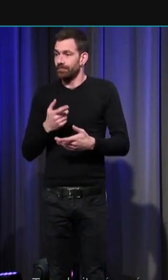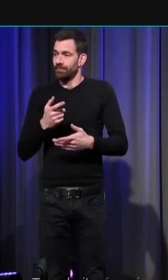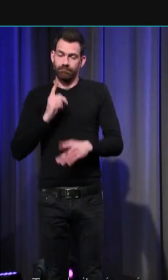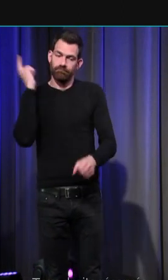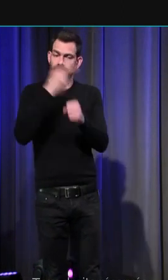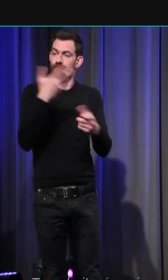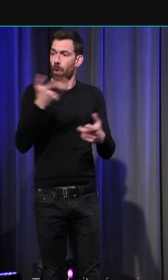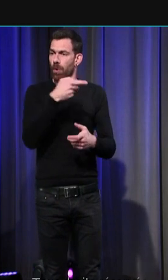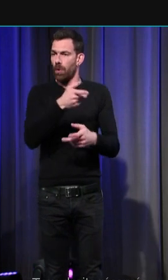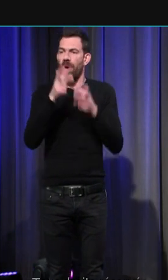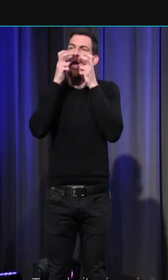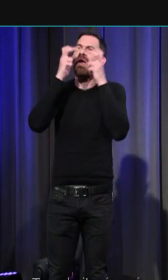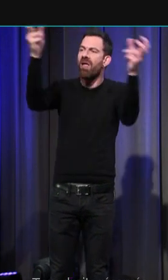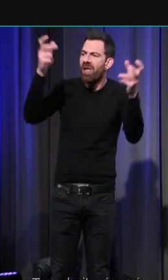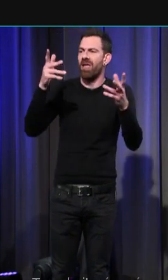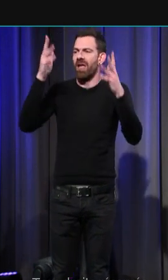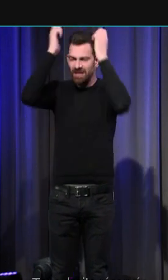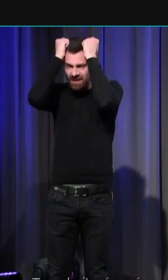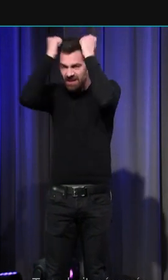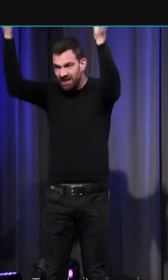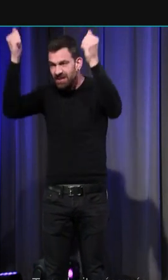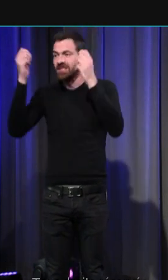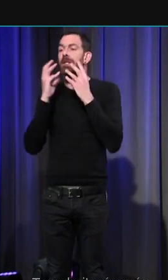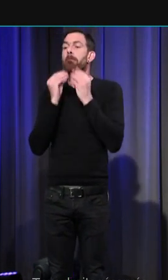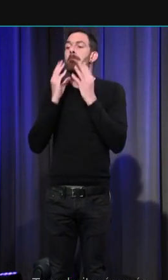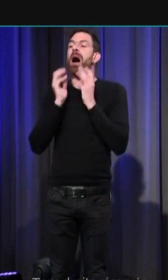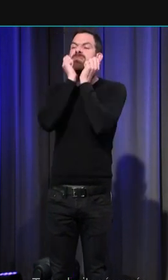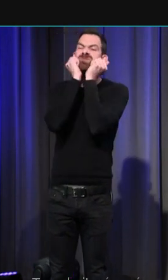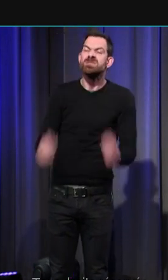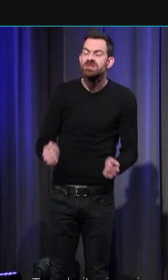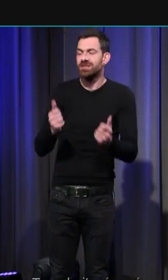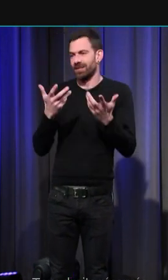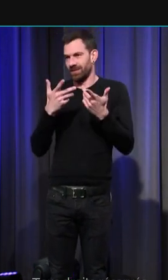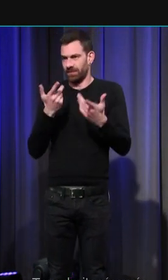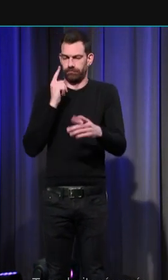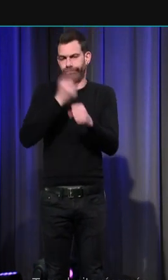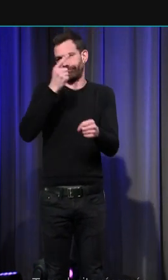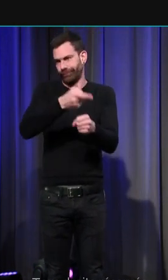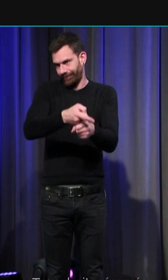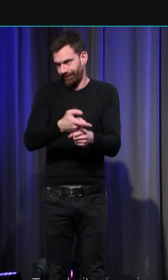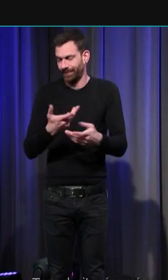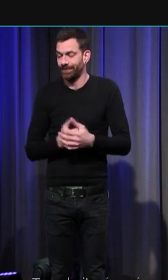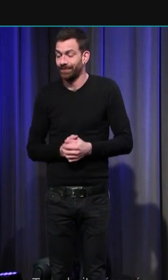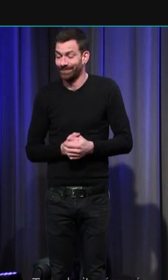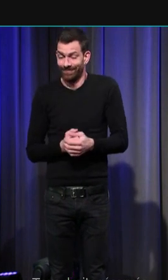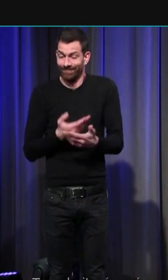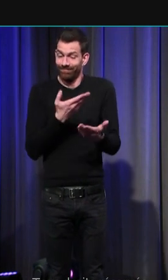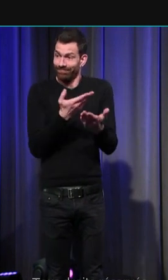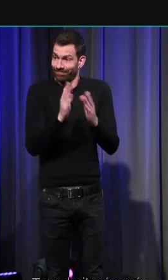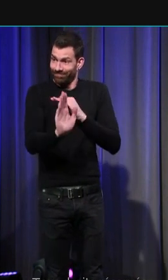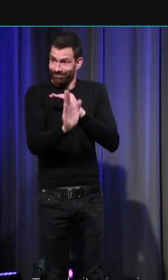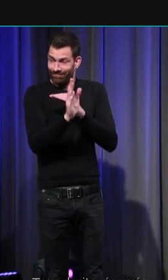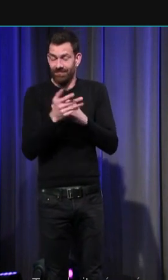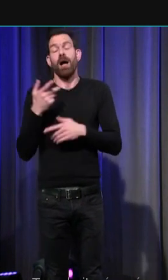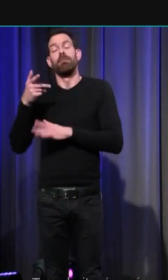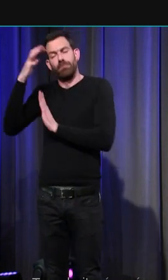gémir bruyamment de se tirer les cheveux de s'arracher les poils de la barbe en se livrant à ces actes disent